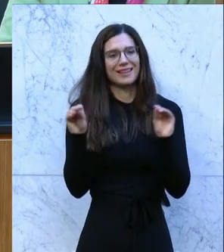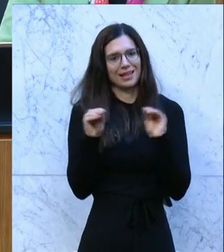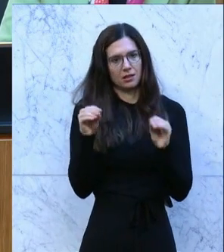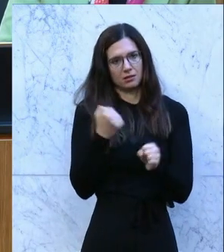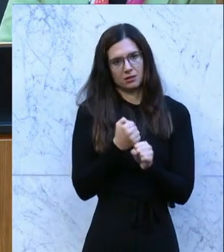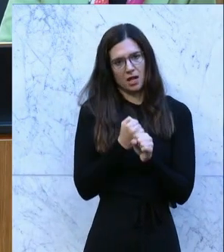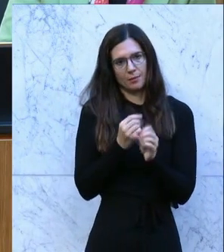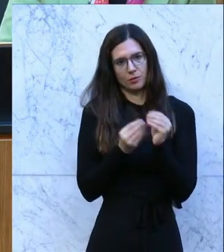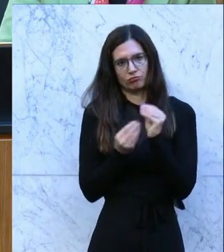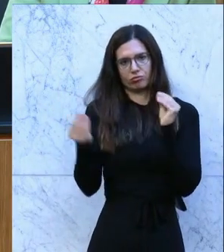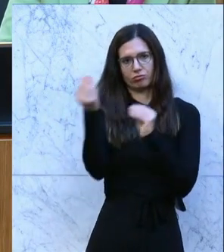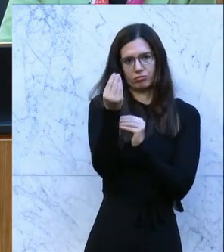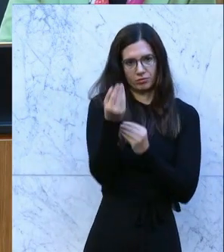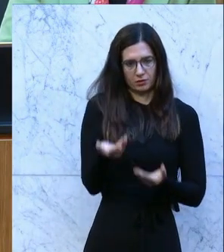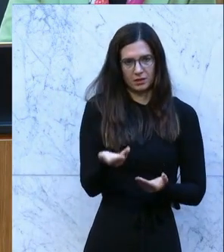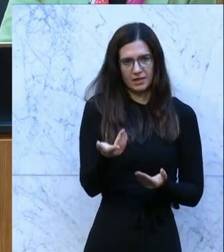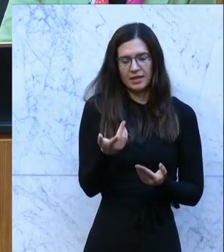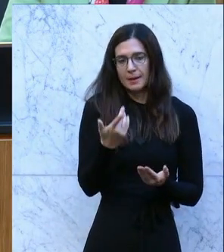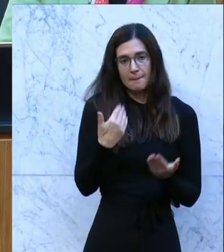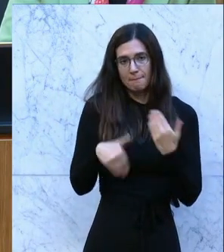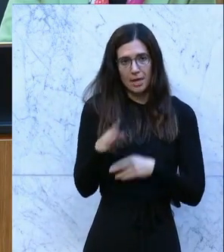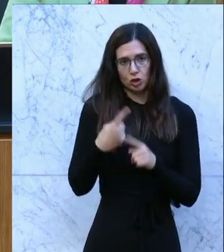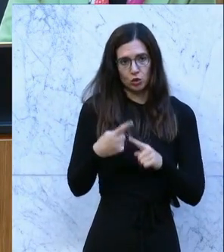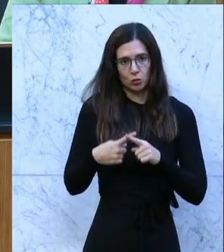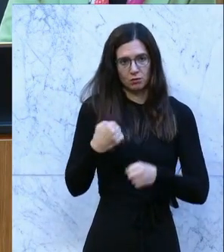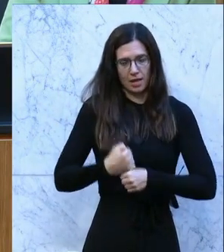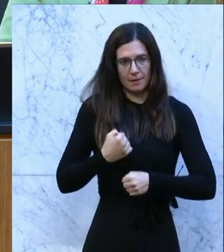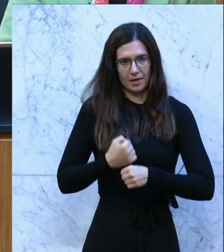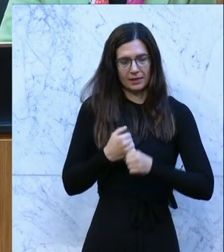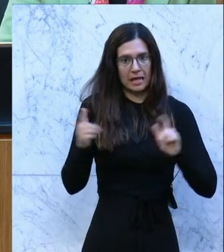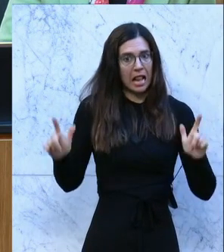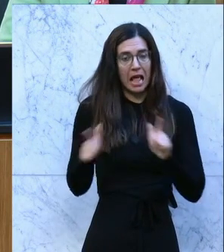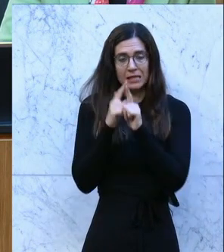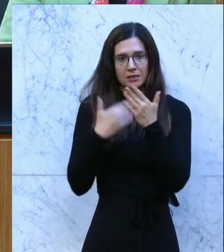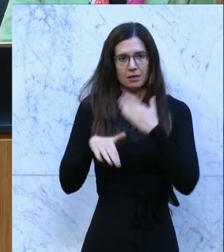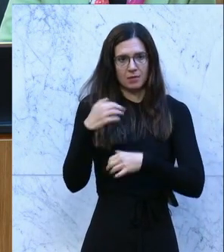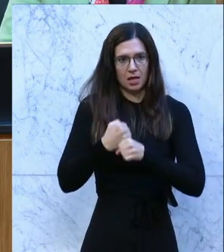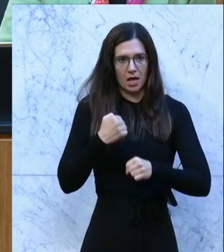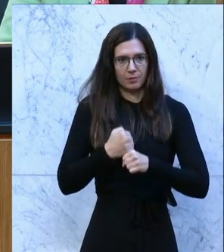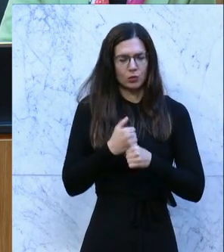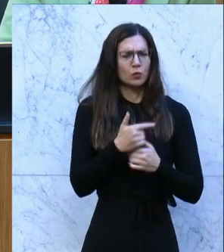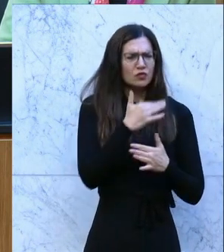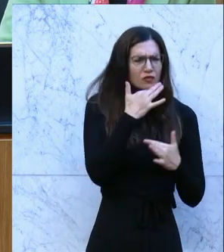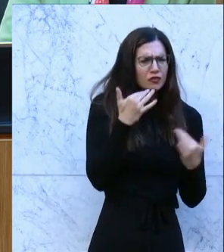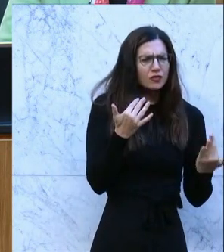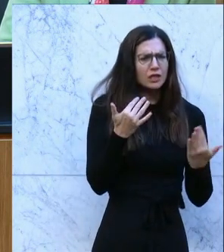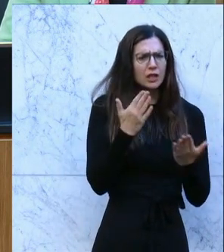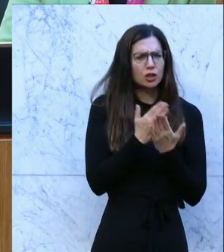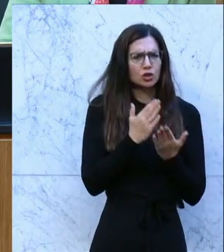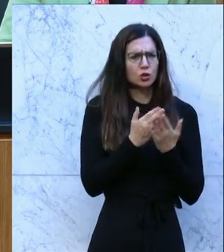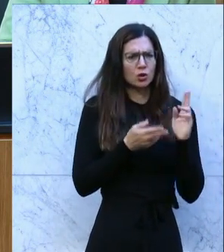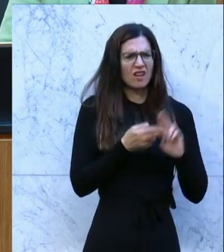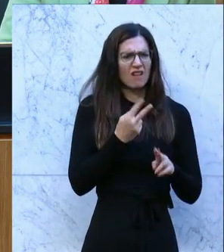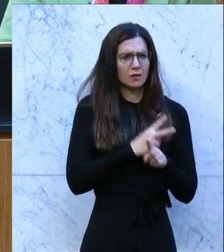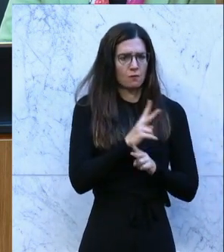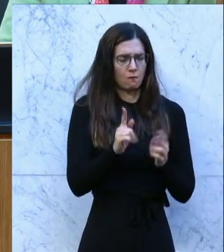Vielzahl davon wesentlich mehr, mehr an Stunden, leisten mehr an Stunden. Und viele sind eigentlich schon fast